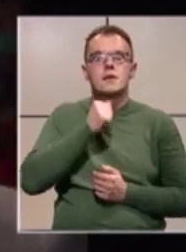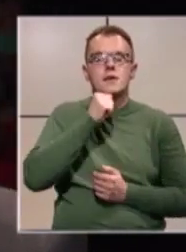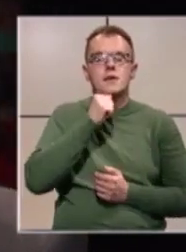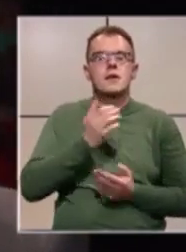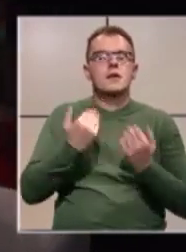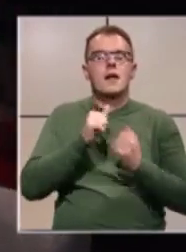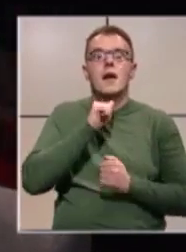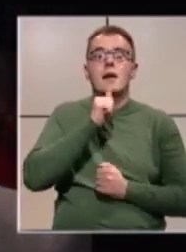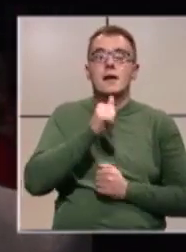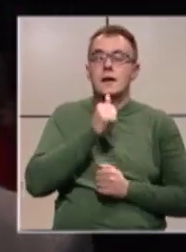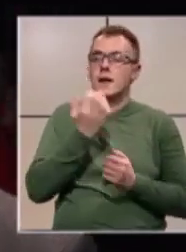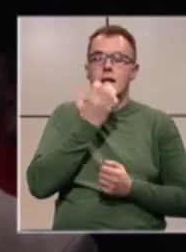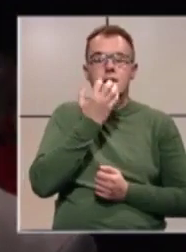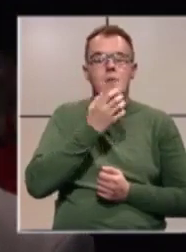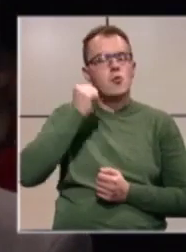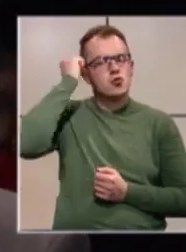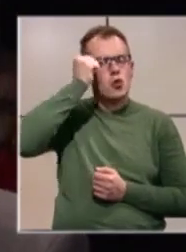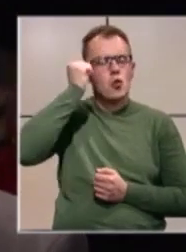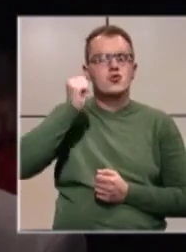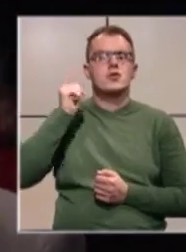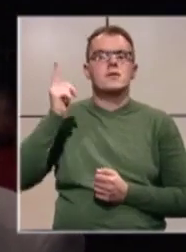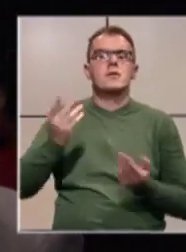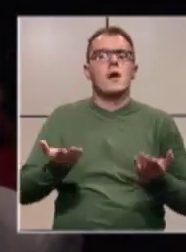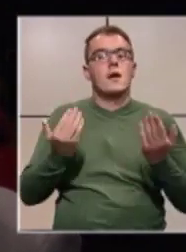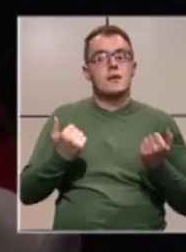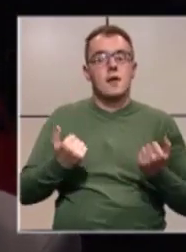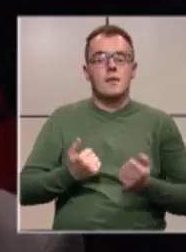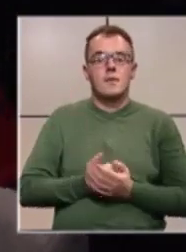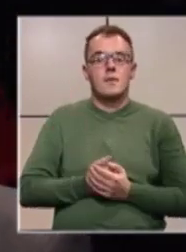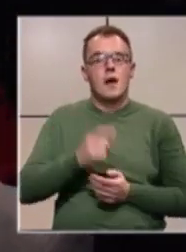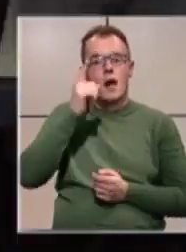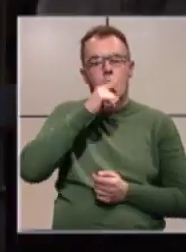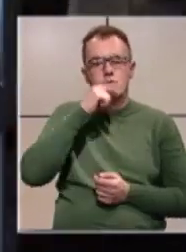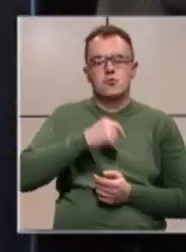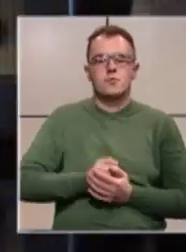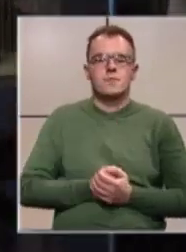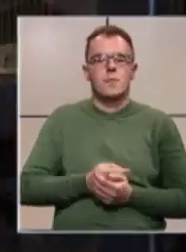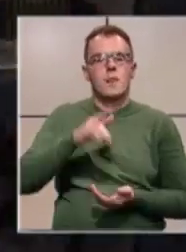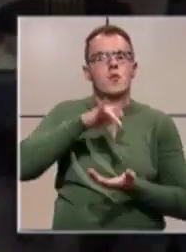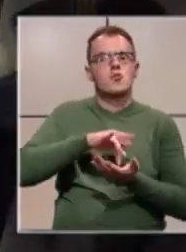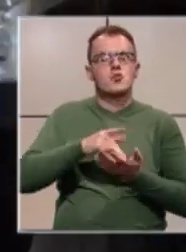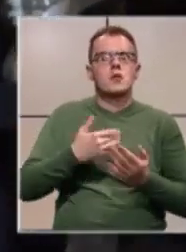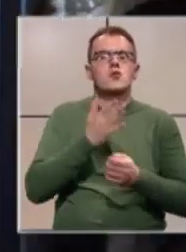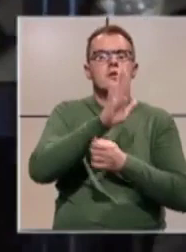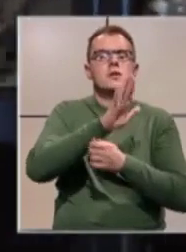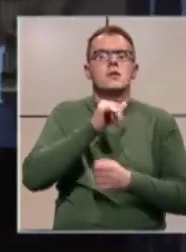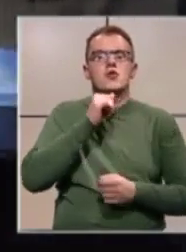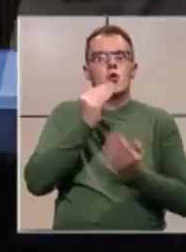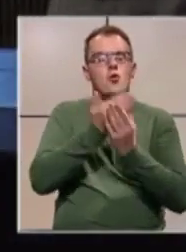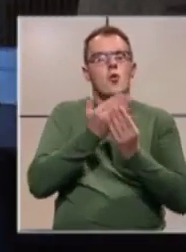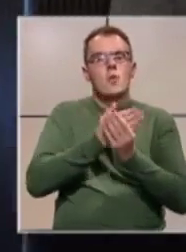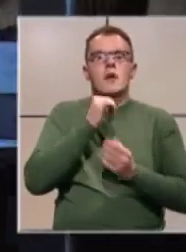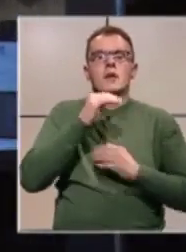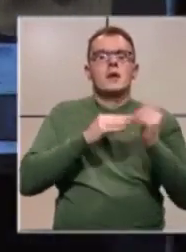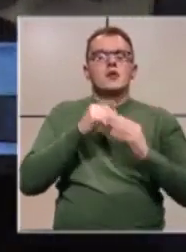da ne damo zločincima da lažu. U centru su izloženi izvorni dokumenti i